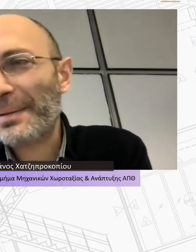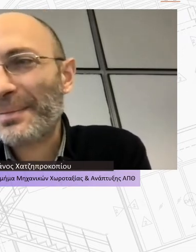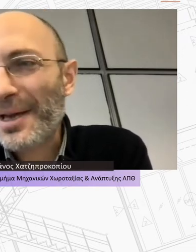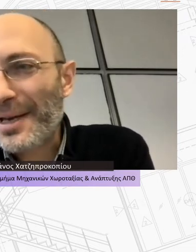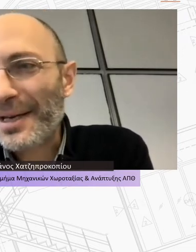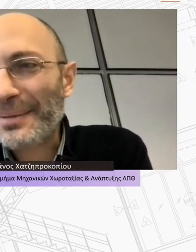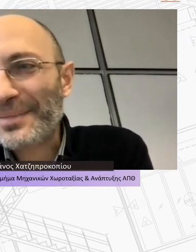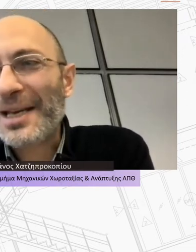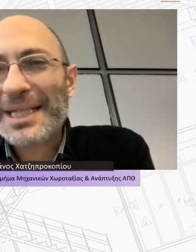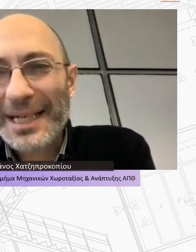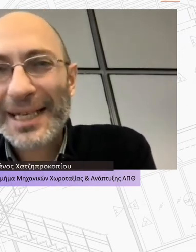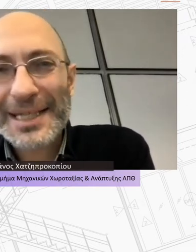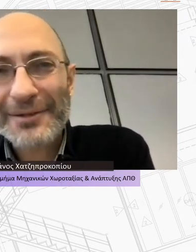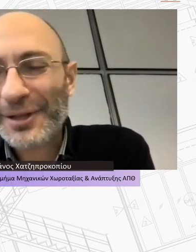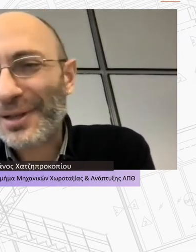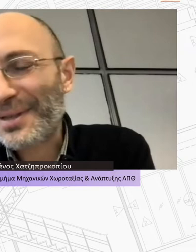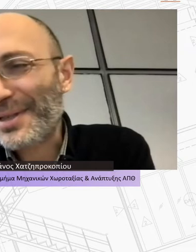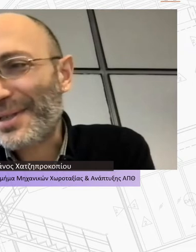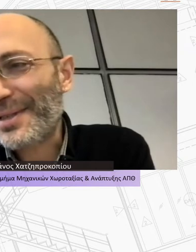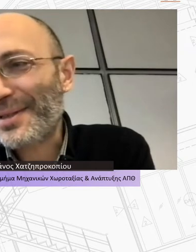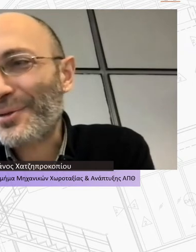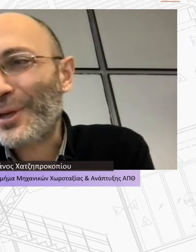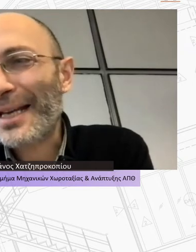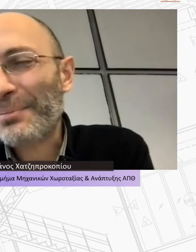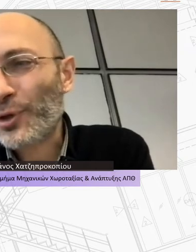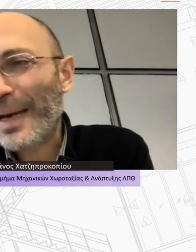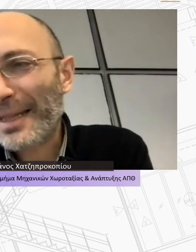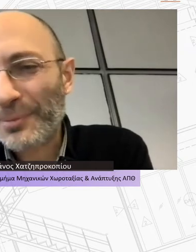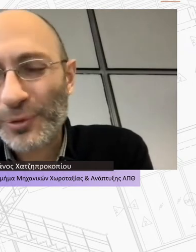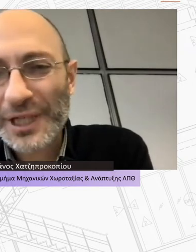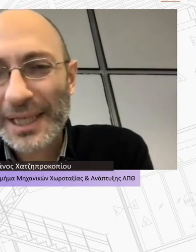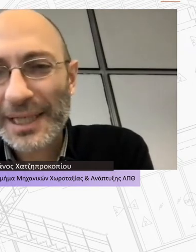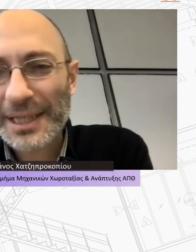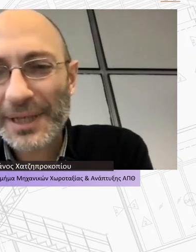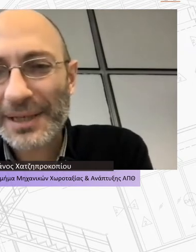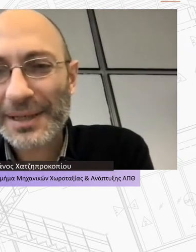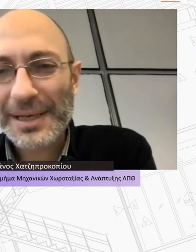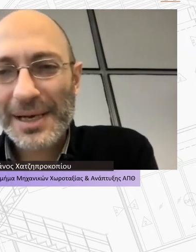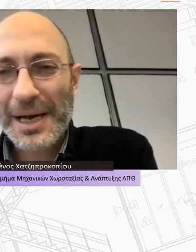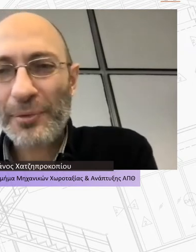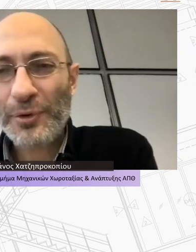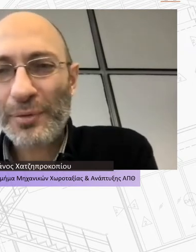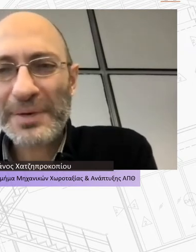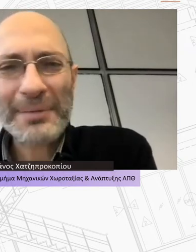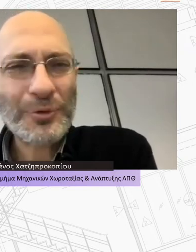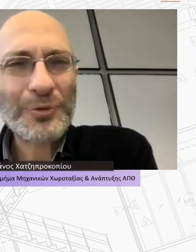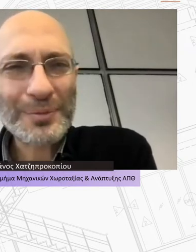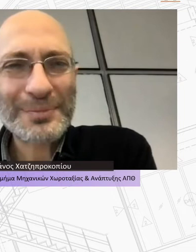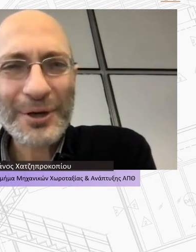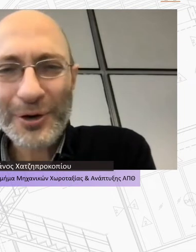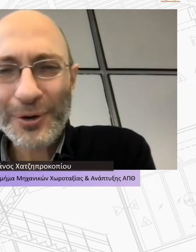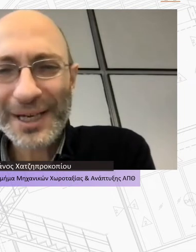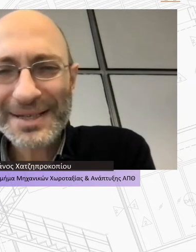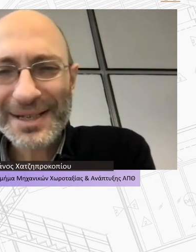συνεχίζει αυτή η δουλειά και η προσπάθεια που ξεκίνησε πριν από περίπου